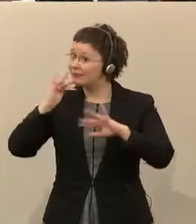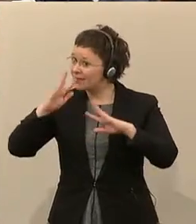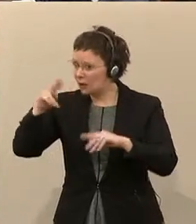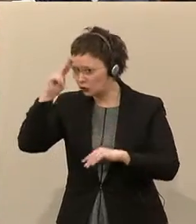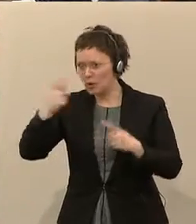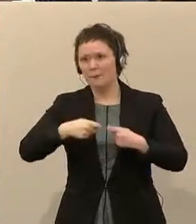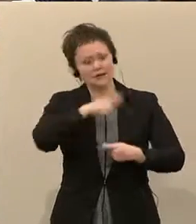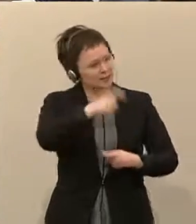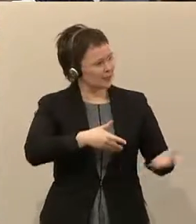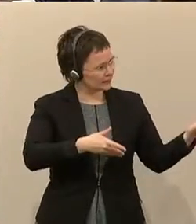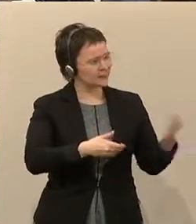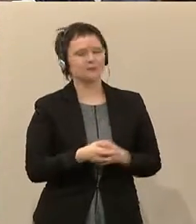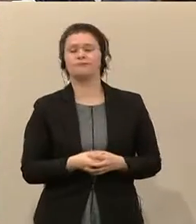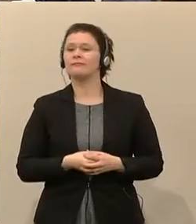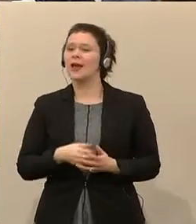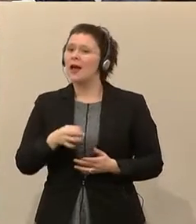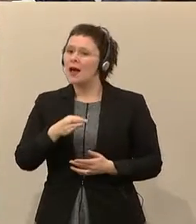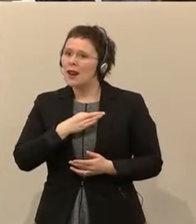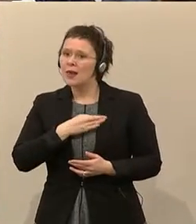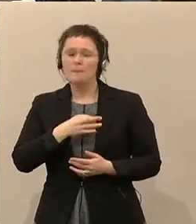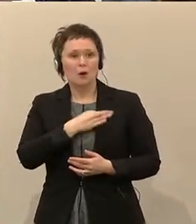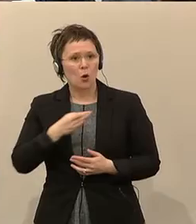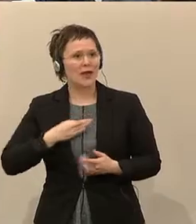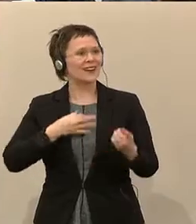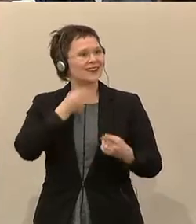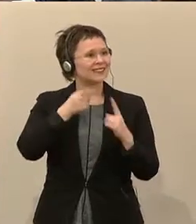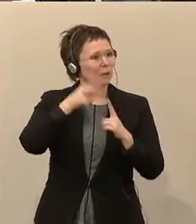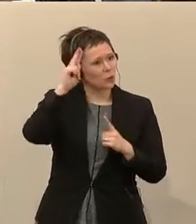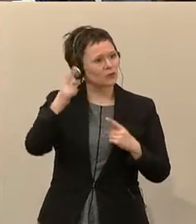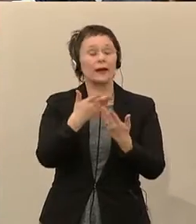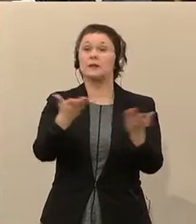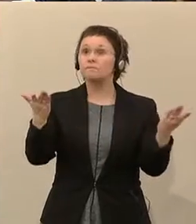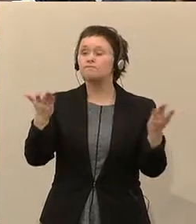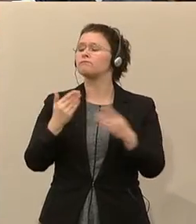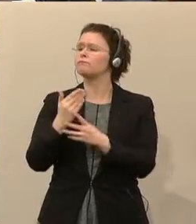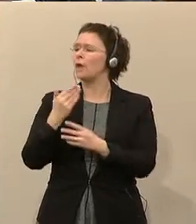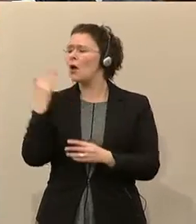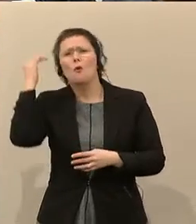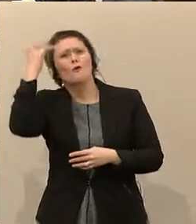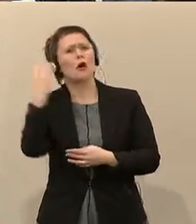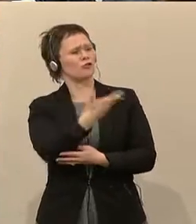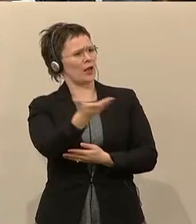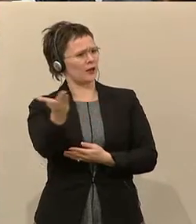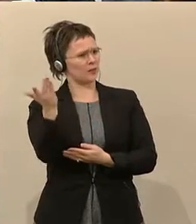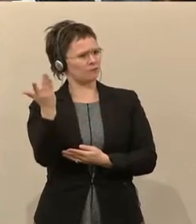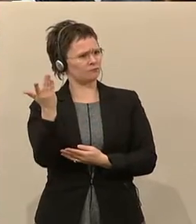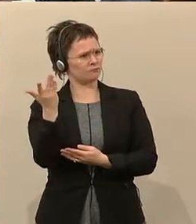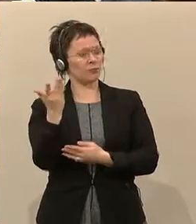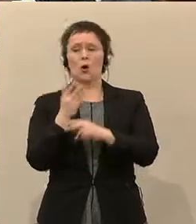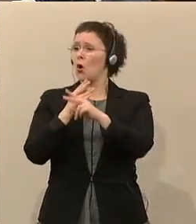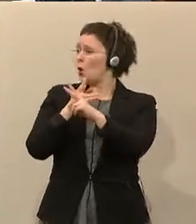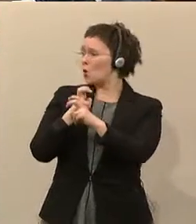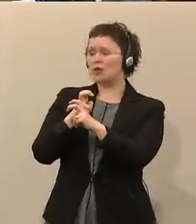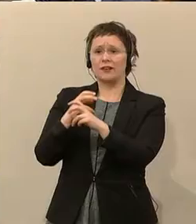Tarifstufen. Diese steuerliche Mehrbelastung nennt man kalte Progression. Die NEOS fordern, dass die für die Berechnung der Einkommensteuer